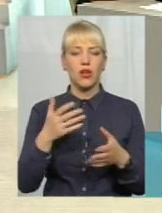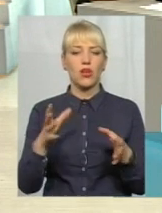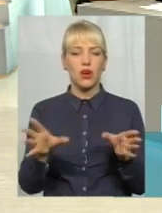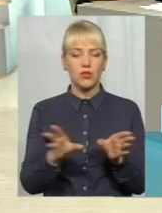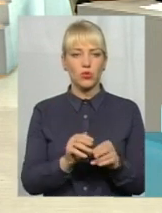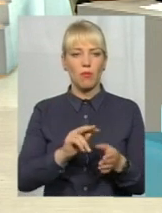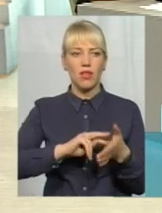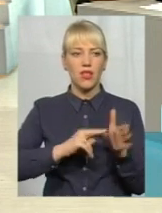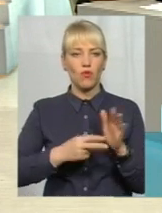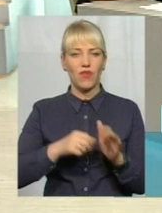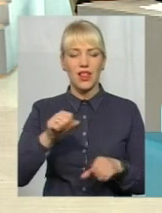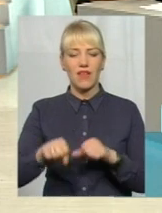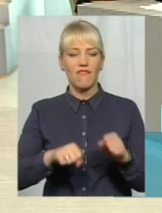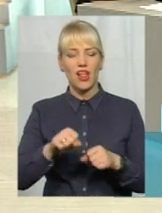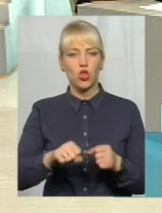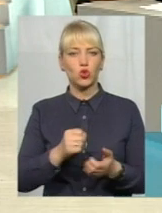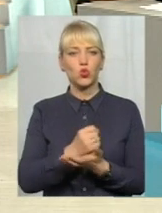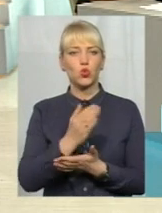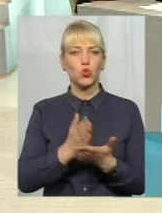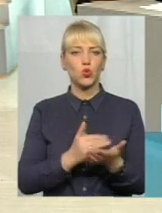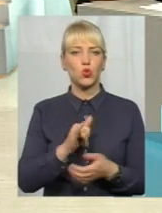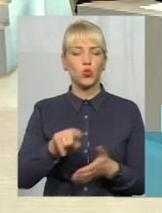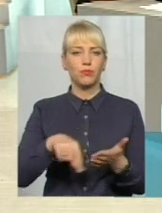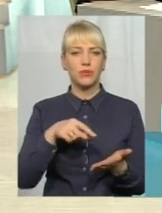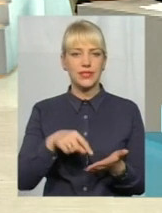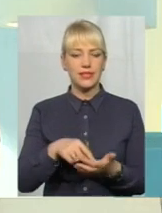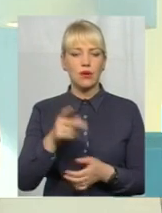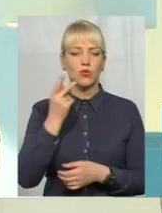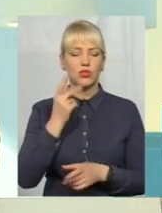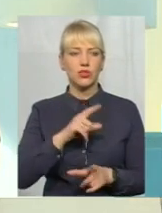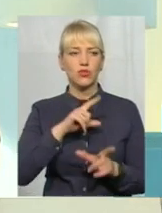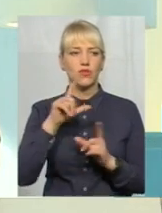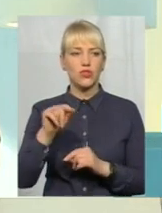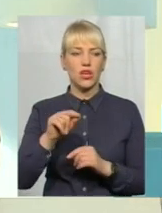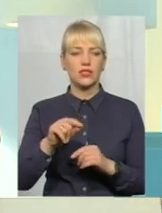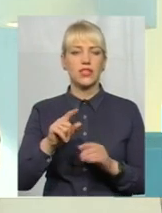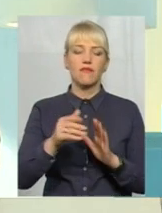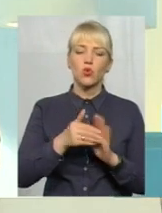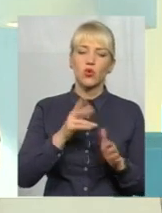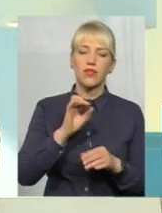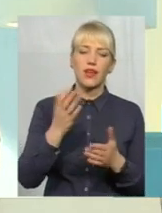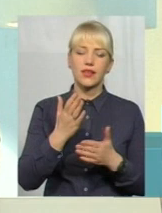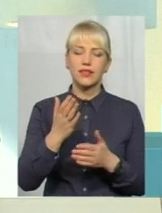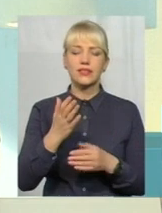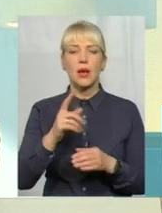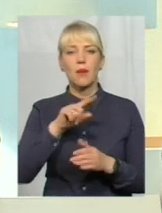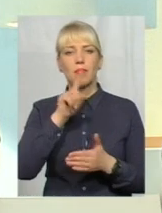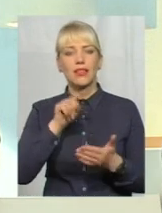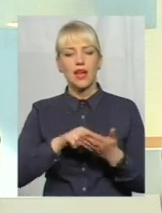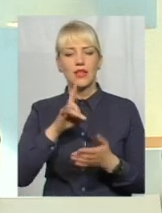велоінфраструктуру в місті. Постійно вони виїжджають, відгукуються на якісь питання при проєктуванні